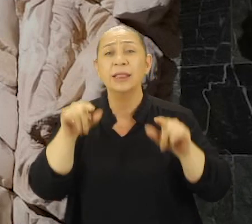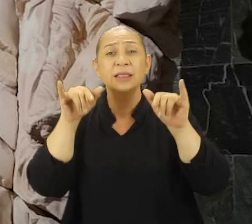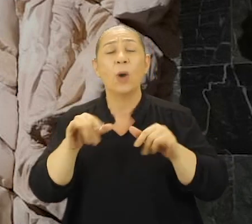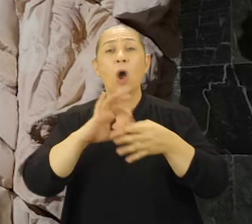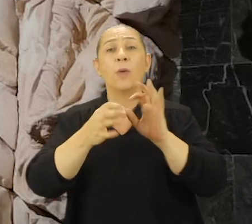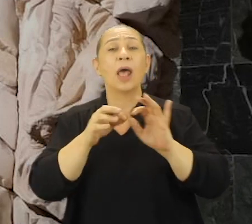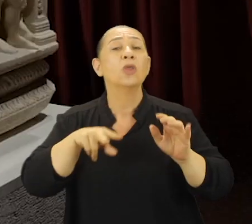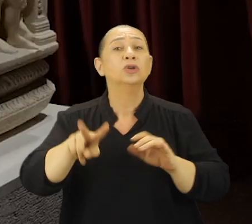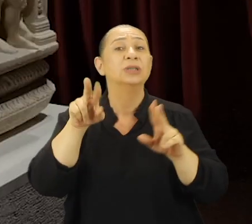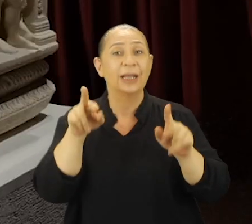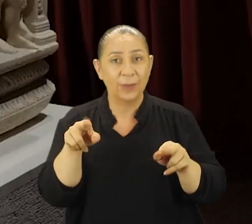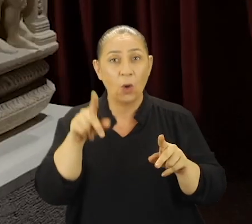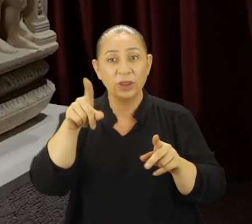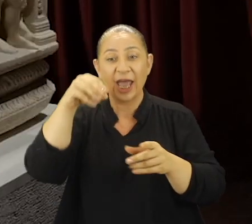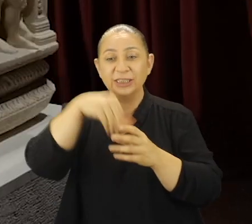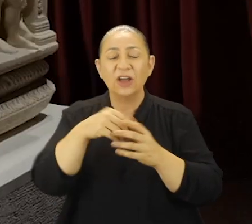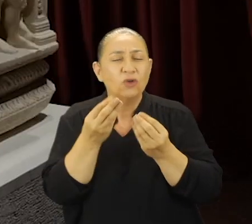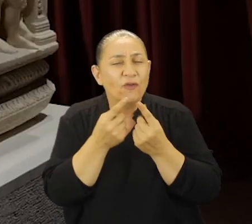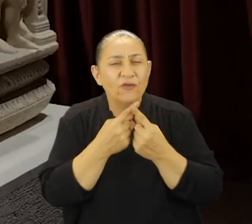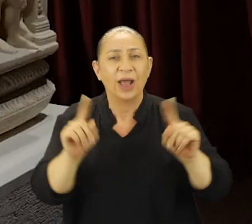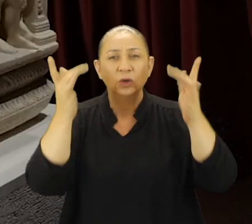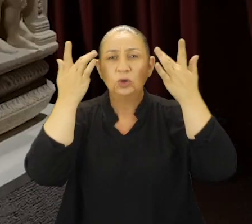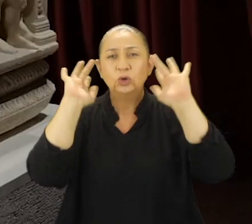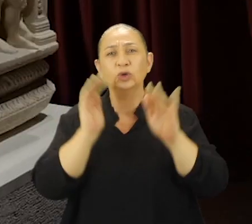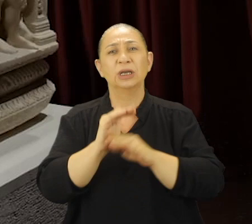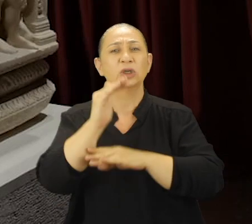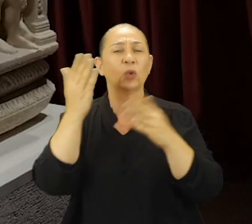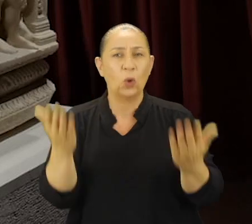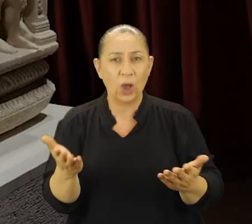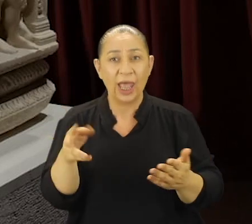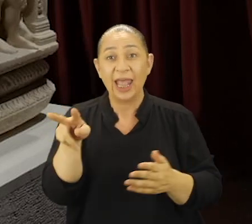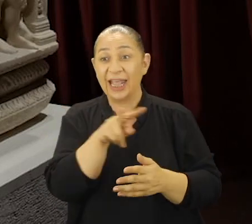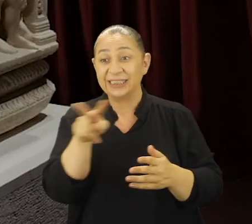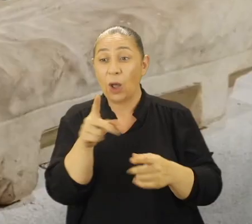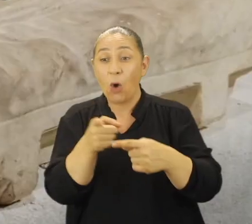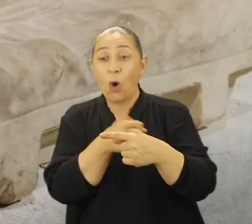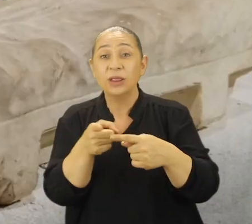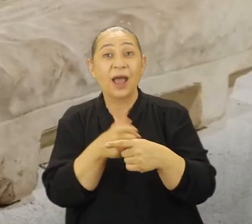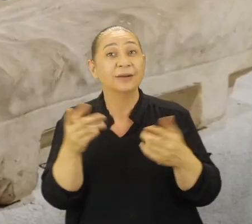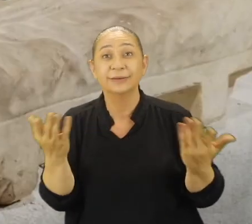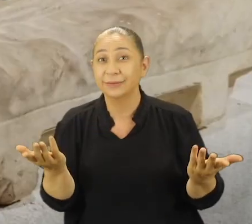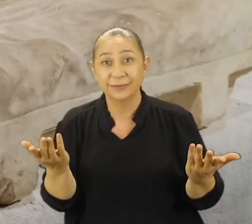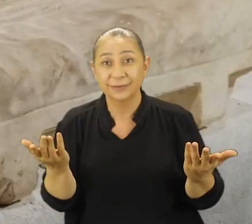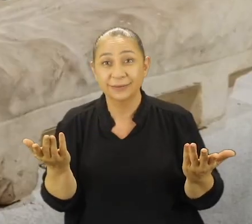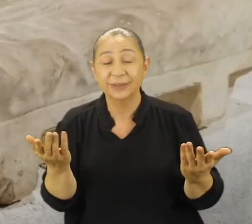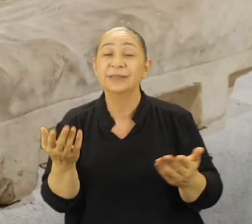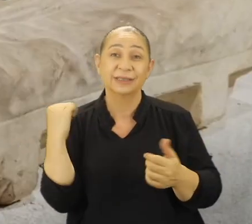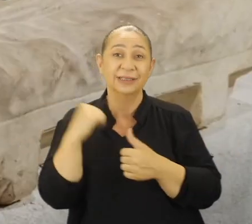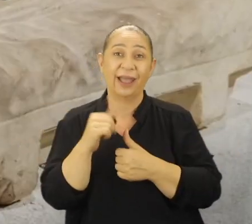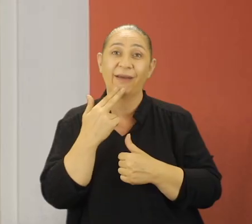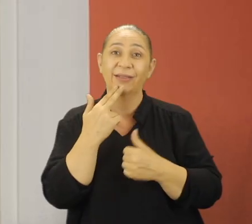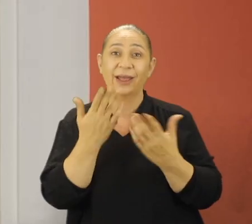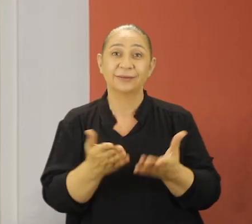kadar ulaştı. Tıpkı olimpiyat yolculuğu gibi. O da içinde bambaşka bir kültürü yaşatıyor. İkisinin ortak noktası ise